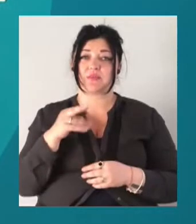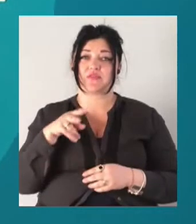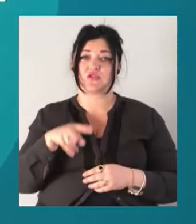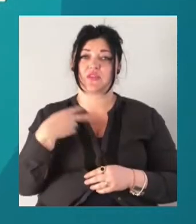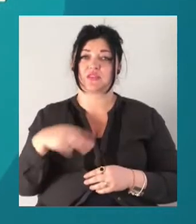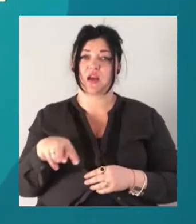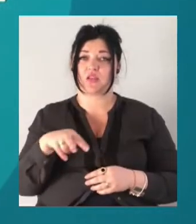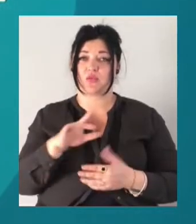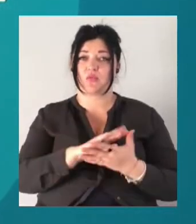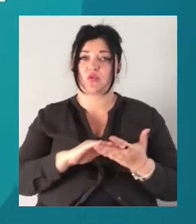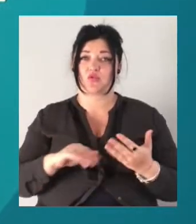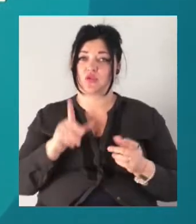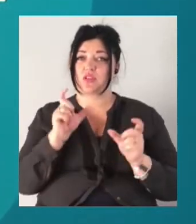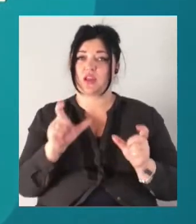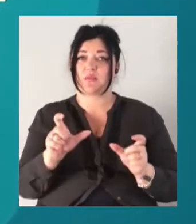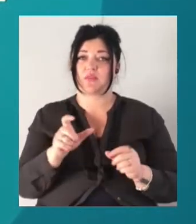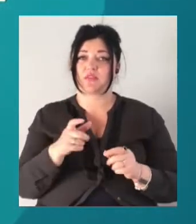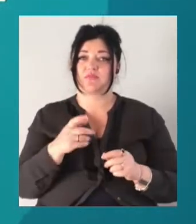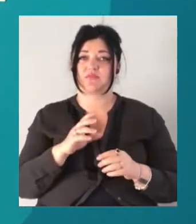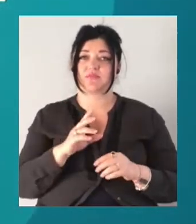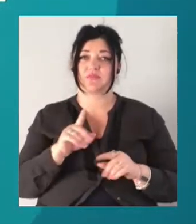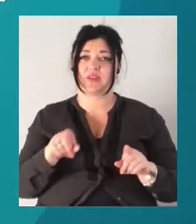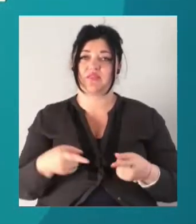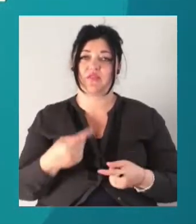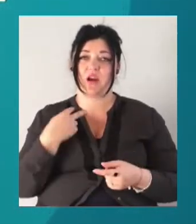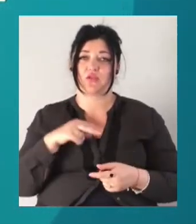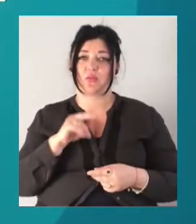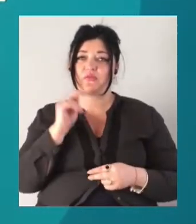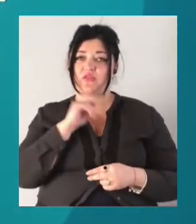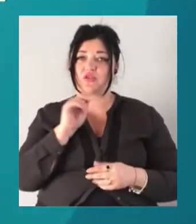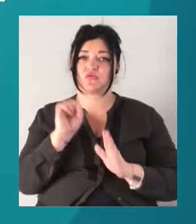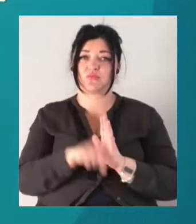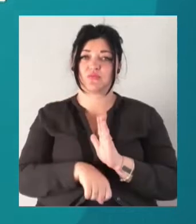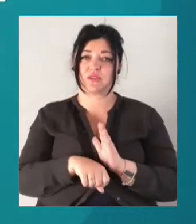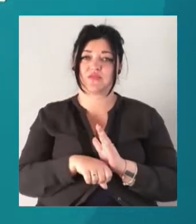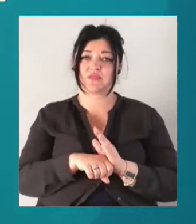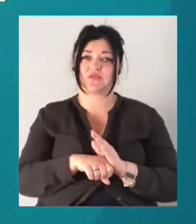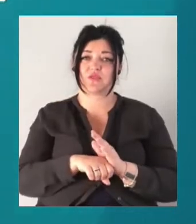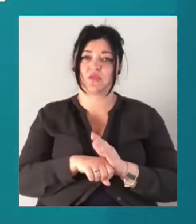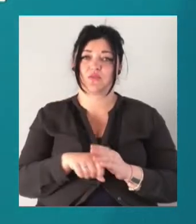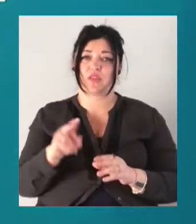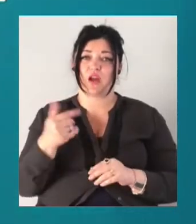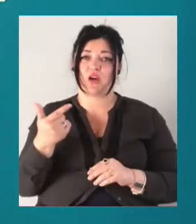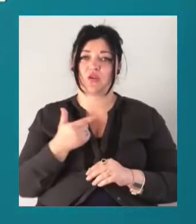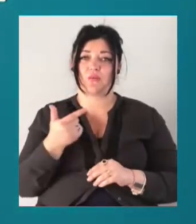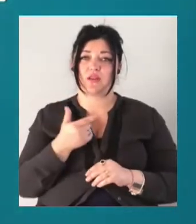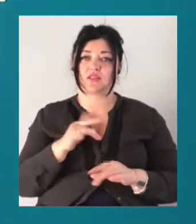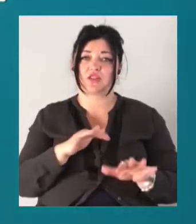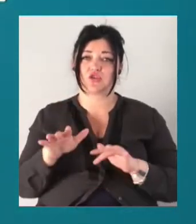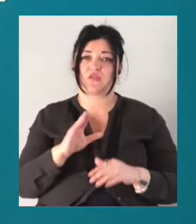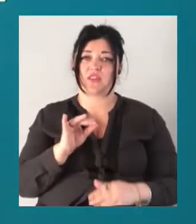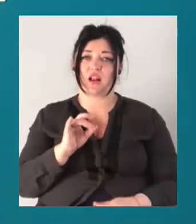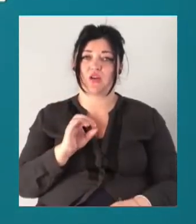продовжили термін тримання під вартою обвинувачуваному замаху на вбивство з ознаками замовлення на громадського діяча Віталія Устименка.